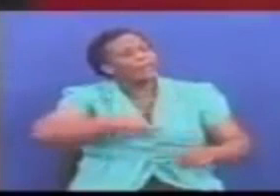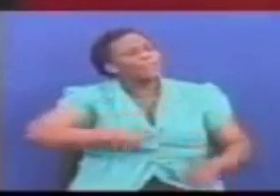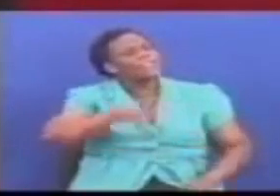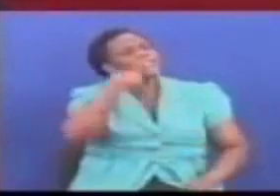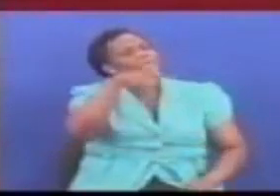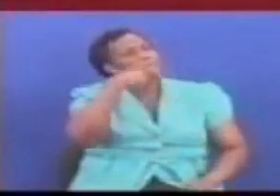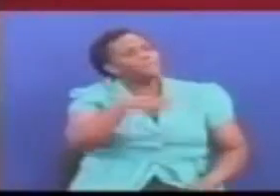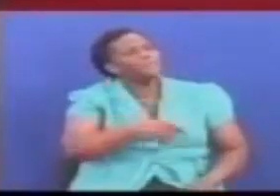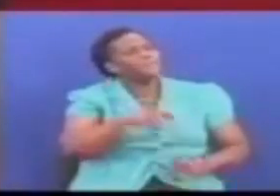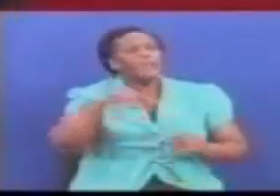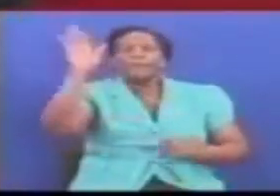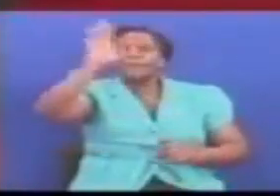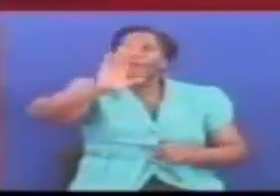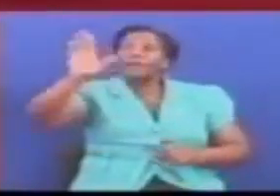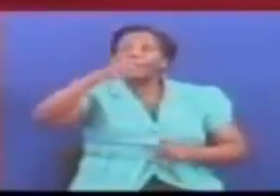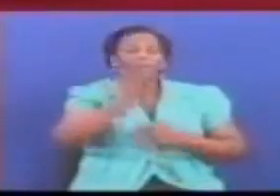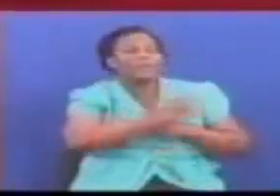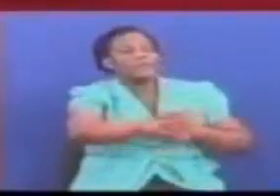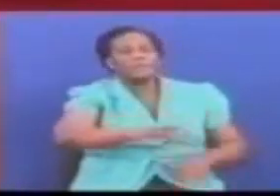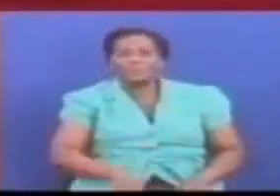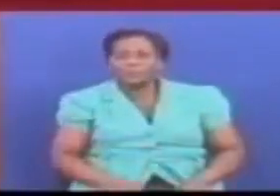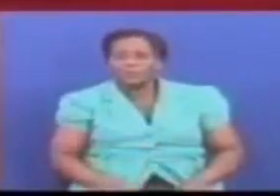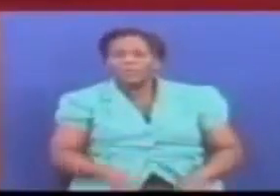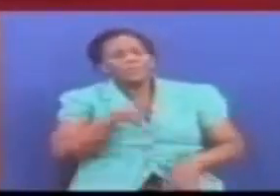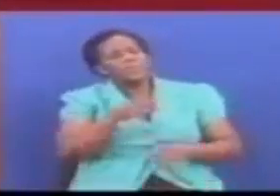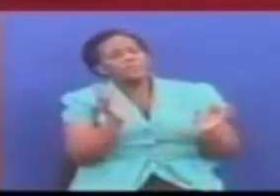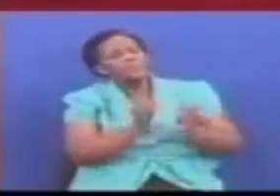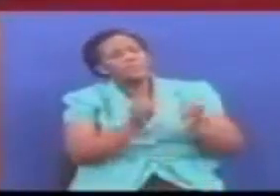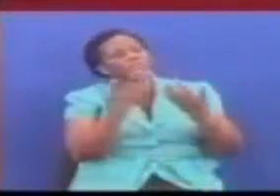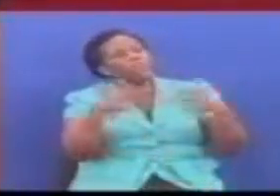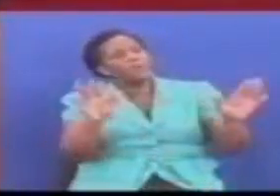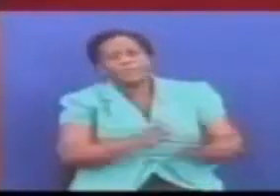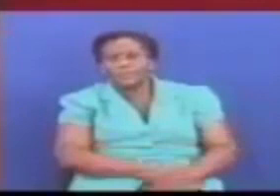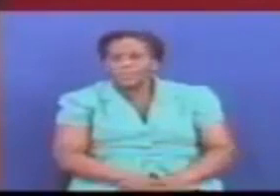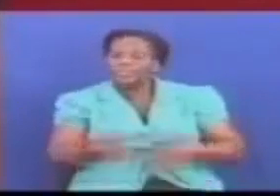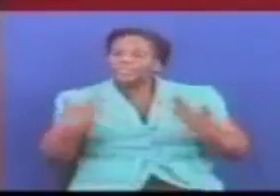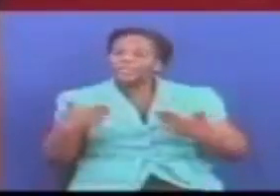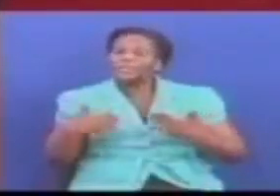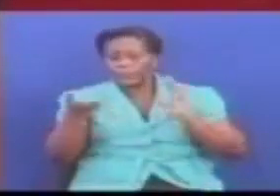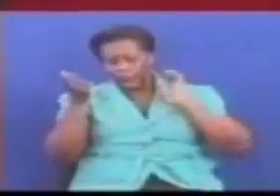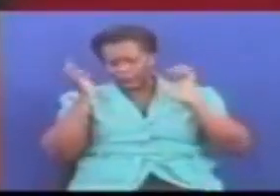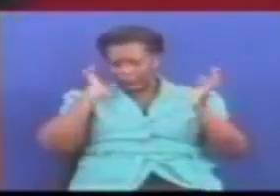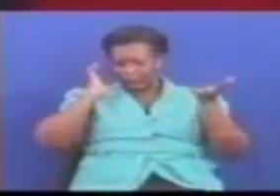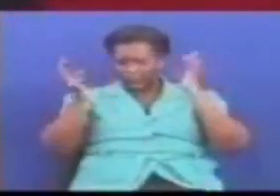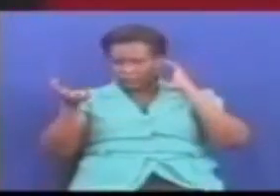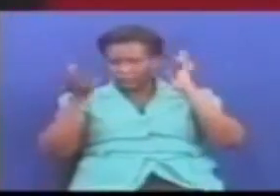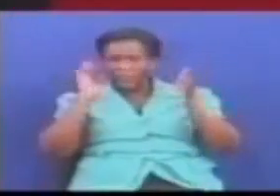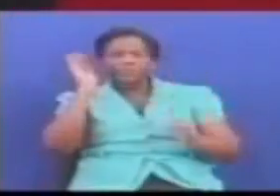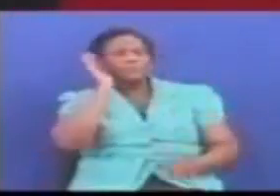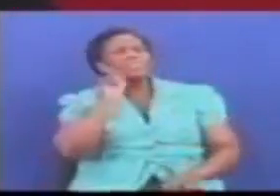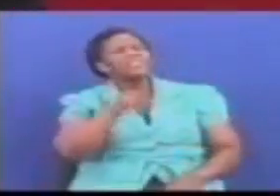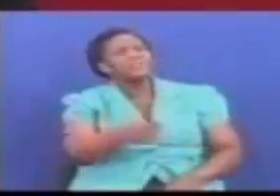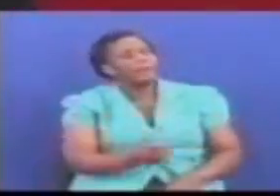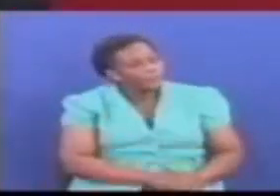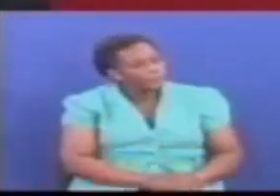zungumuza kila sifu kwenye kanda ziwa Anareta upendelewa wazi Jee tumsikirize raisi tumsikirize waziri Na kwa nini raisi kila